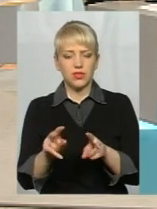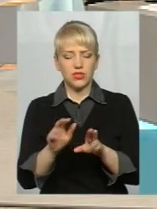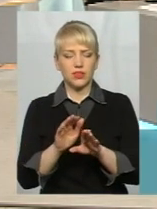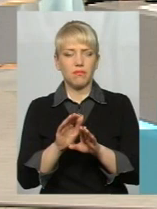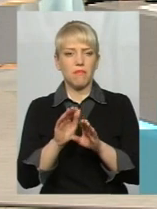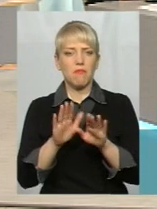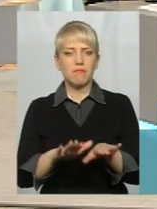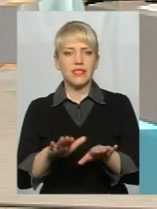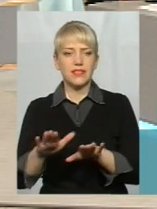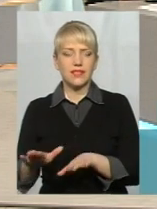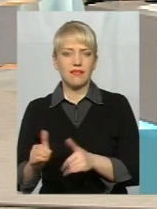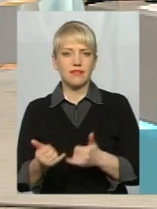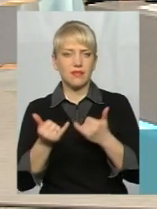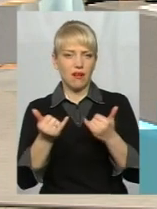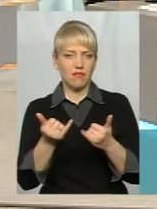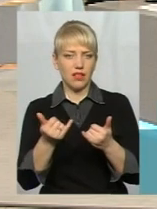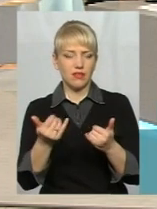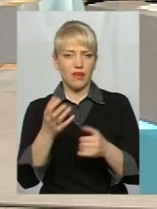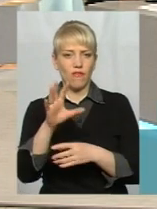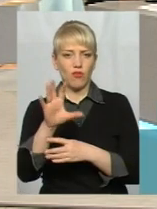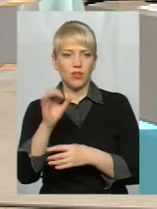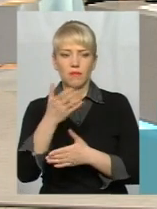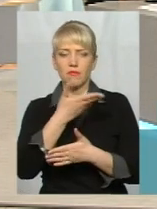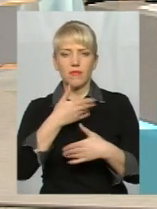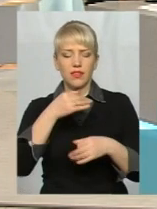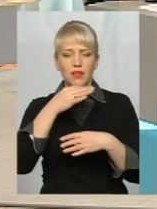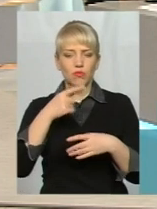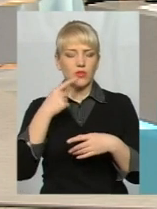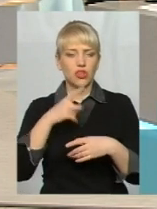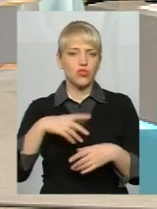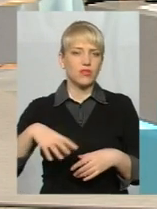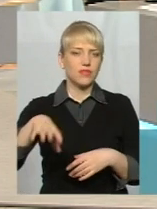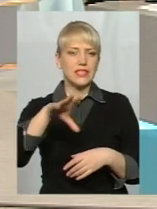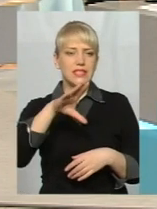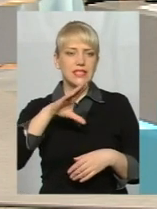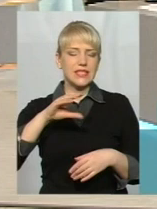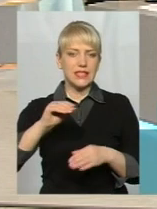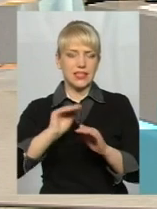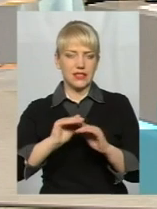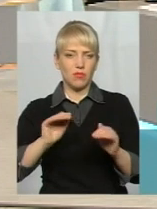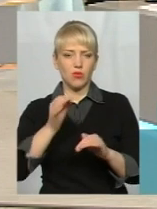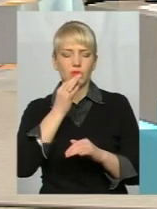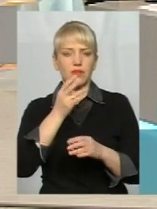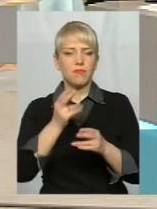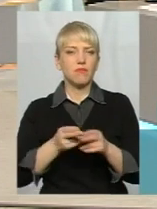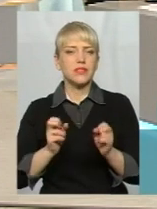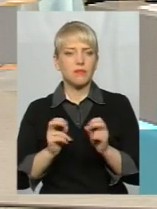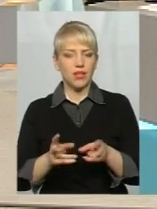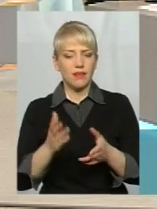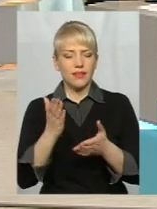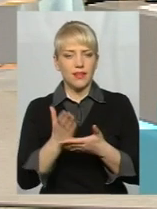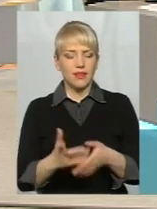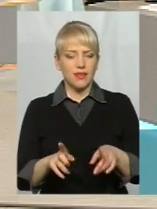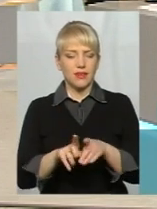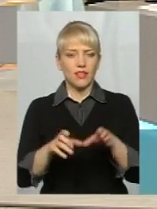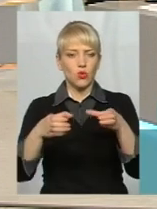соцмережах? Ми не можемо говорити, що всіх підлітків вабить небезпека. Є певна група підлітків